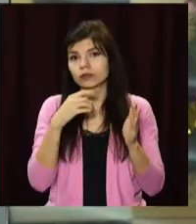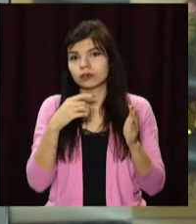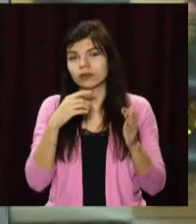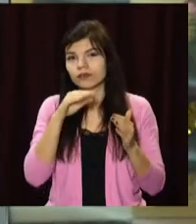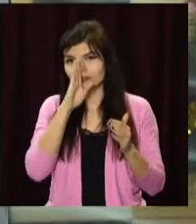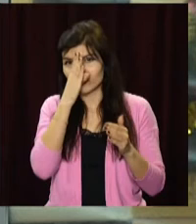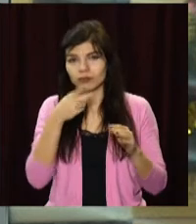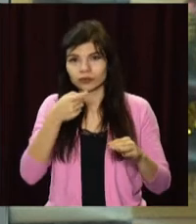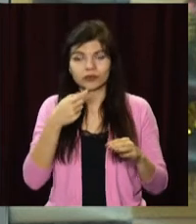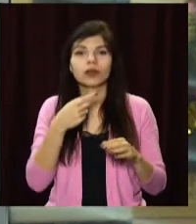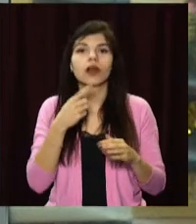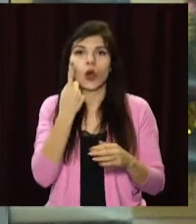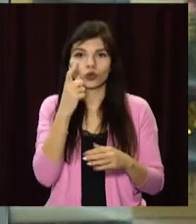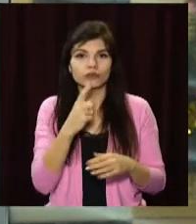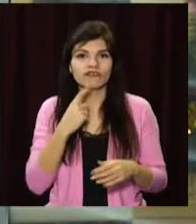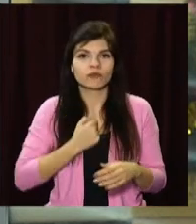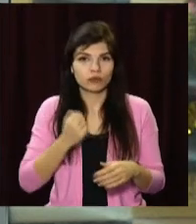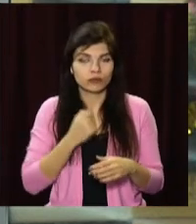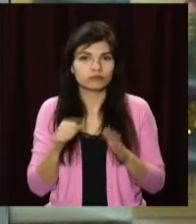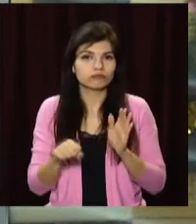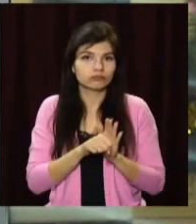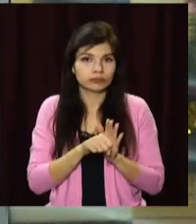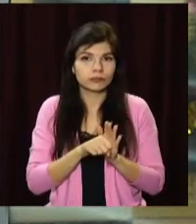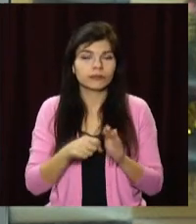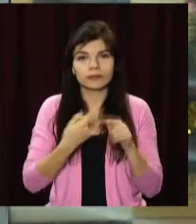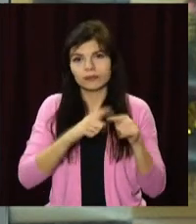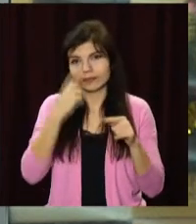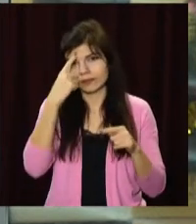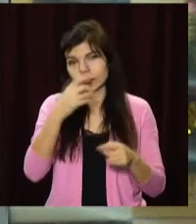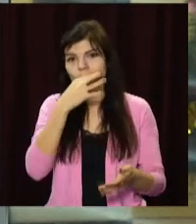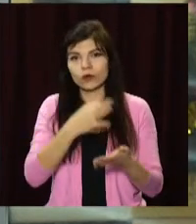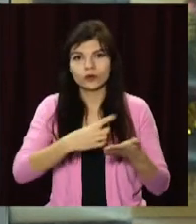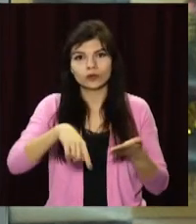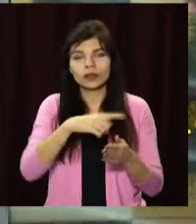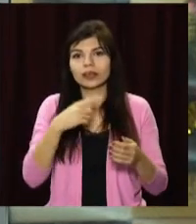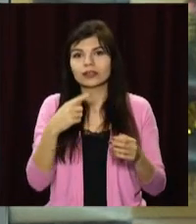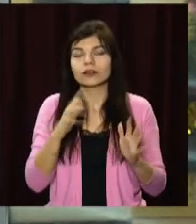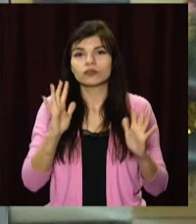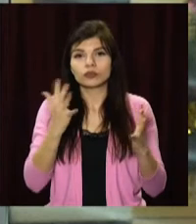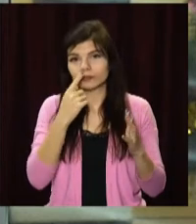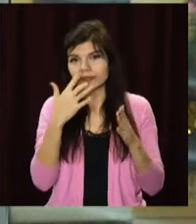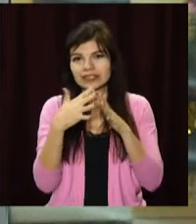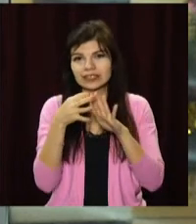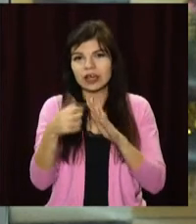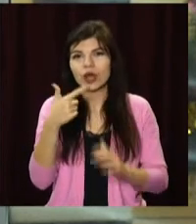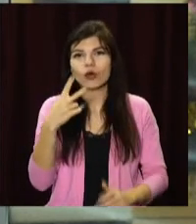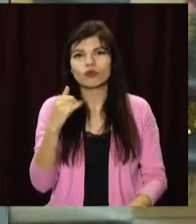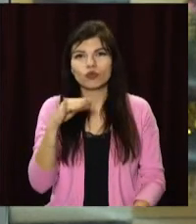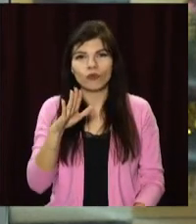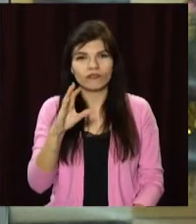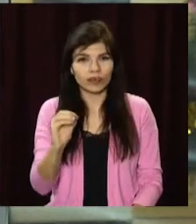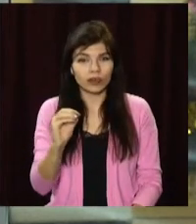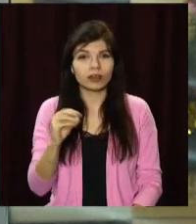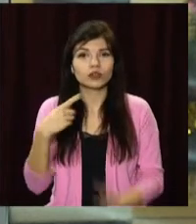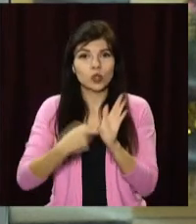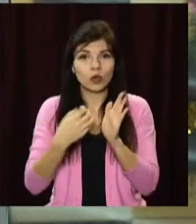На Донбасі внаслідок ворожих обстрілів загинув один військовий. Про це повідомили у штабі операції об'єднаних сил. Сталося це неподалік